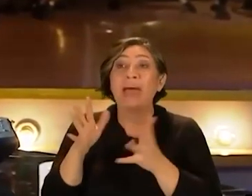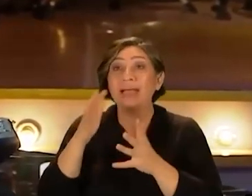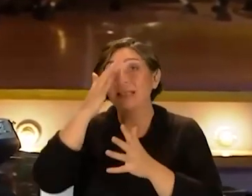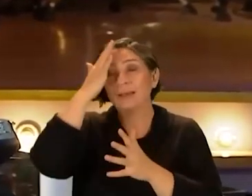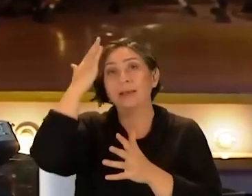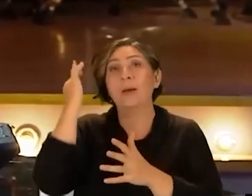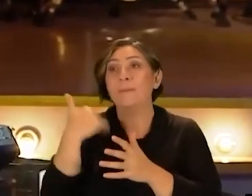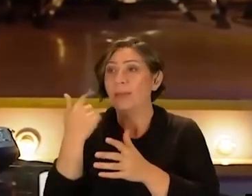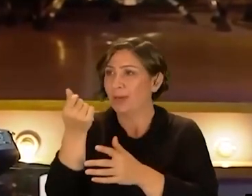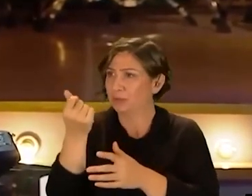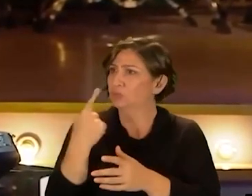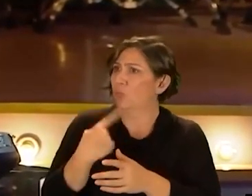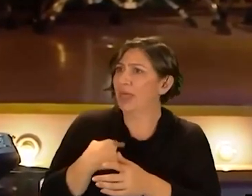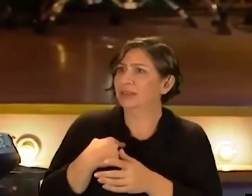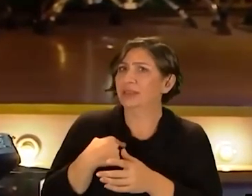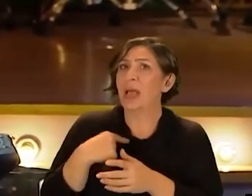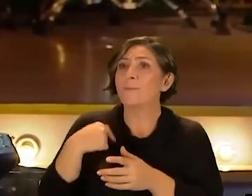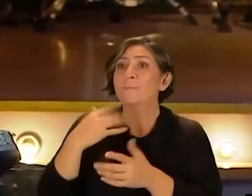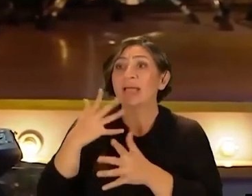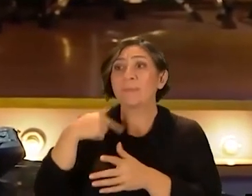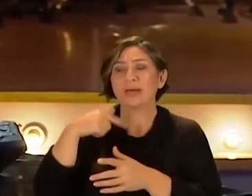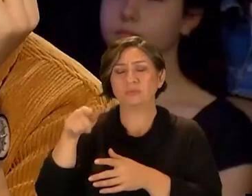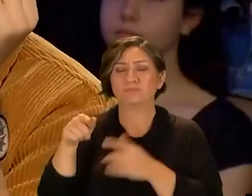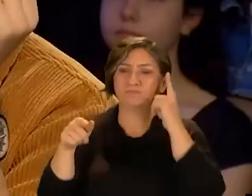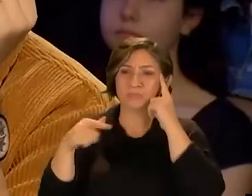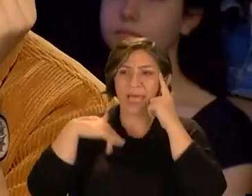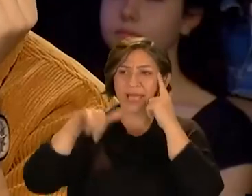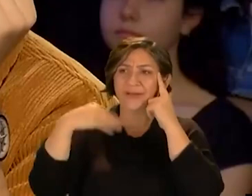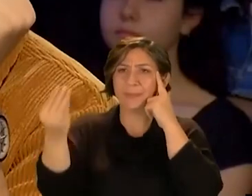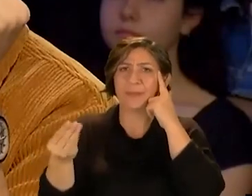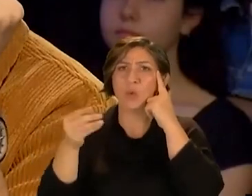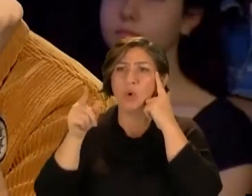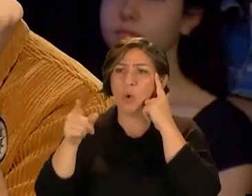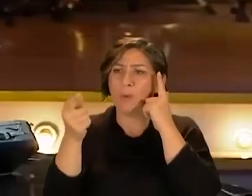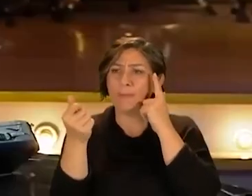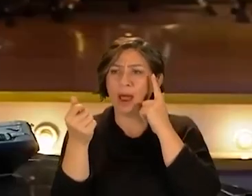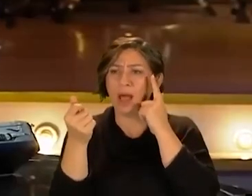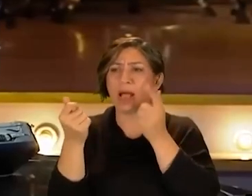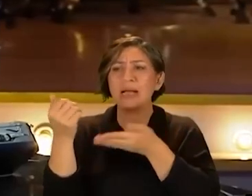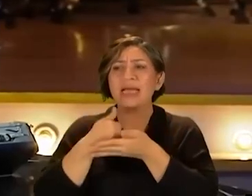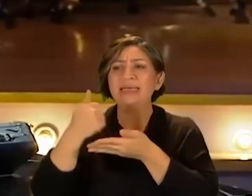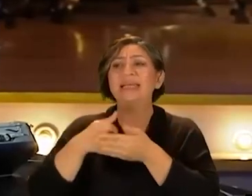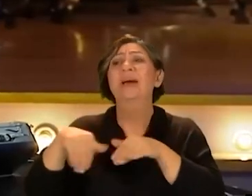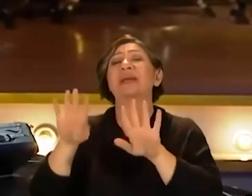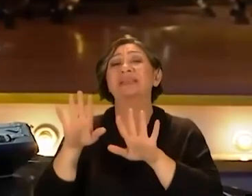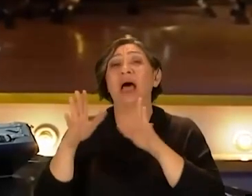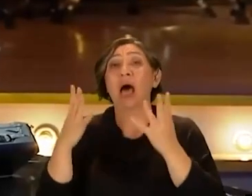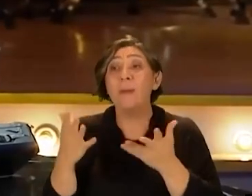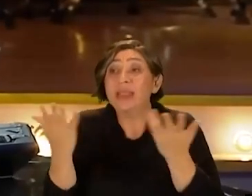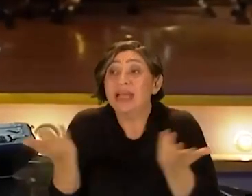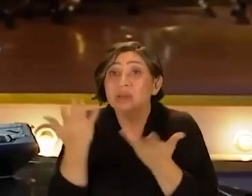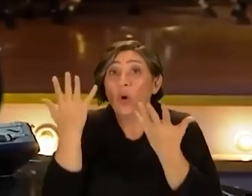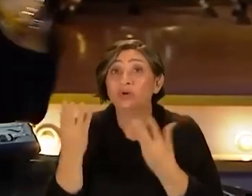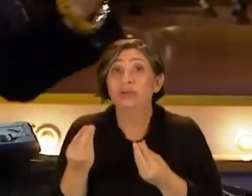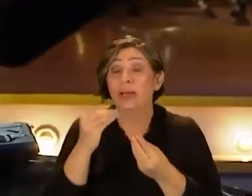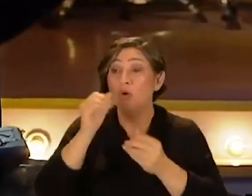bana bir yekün söyleyin belki o ben de şöyle hak verebilirim yani belki o yekünün kazanamayabilirsiniz diye ama nasıl